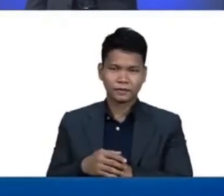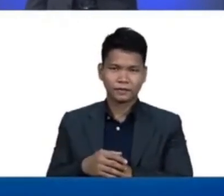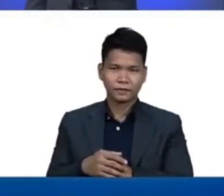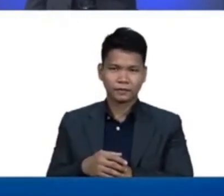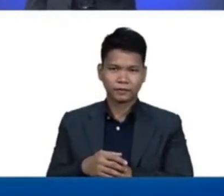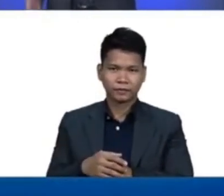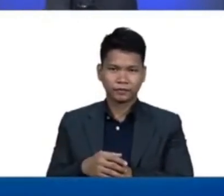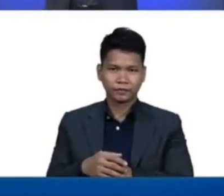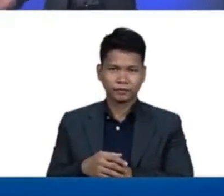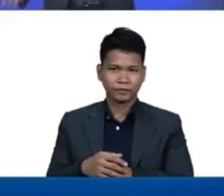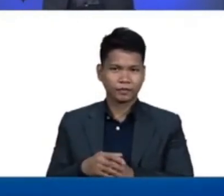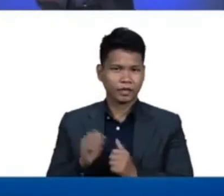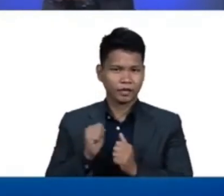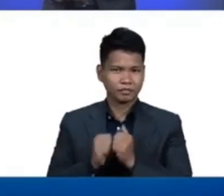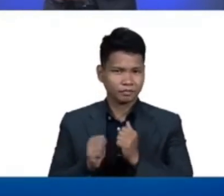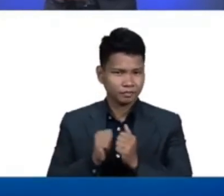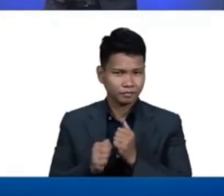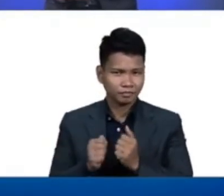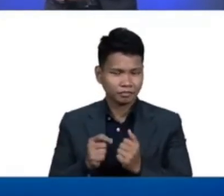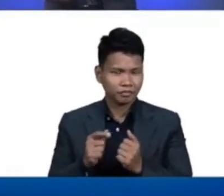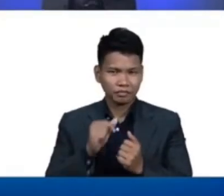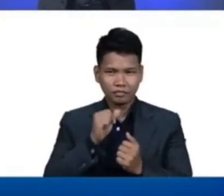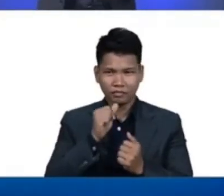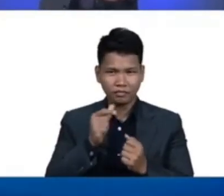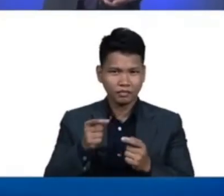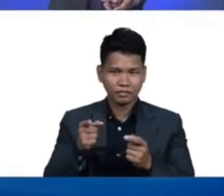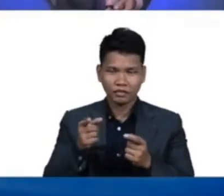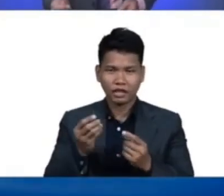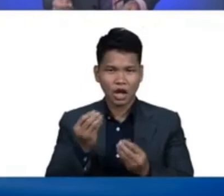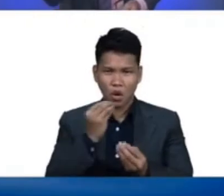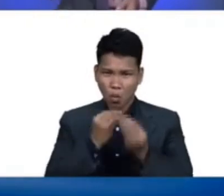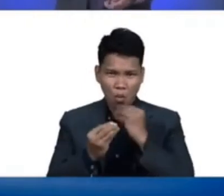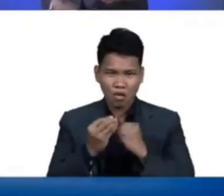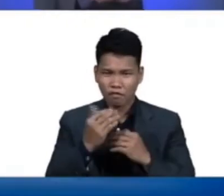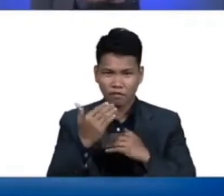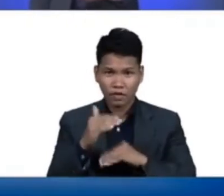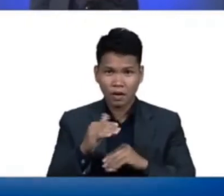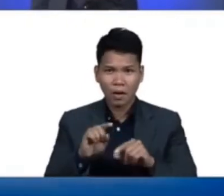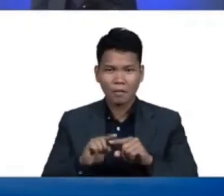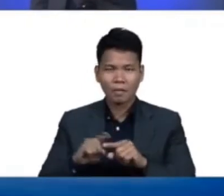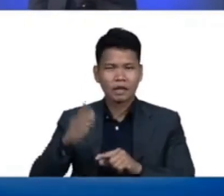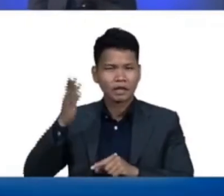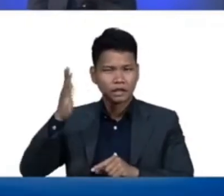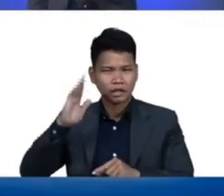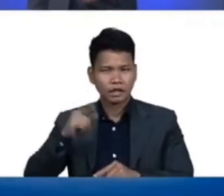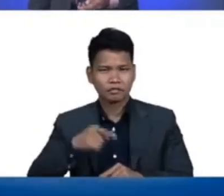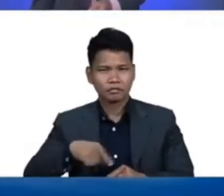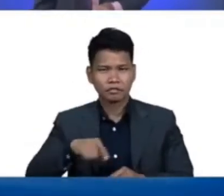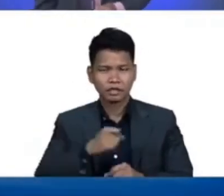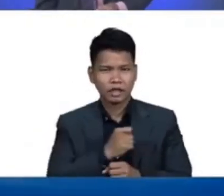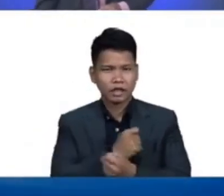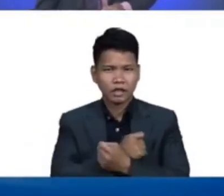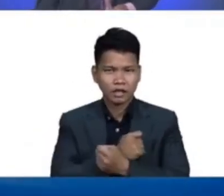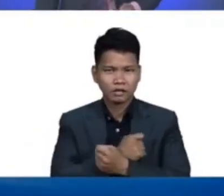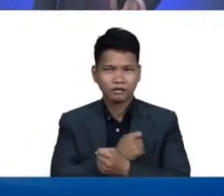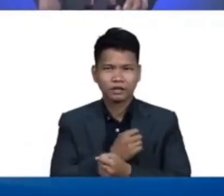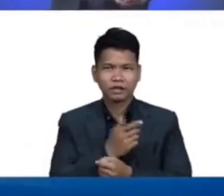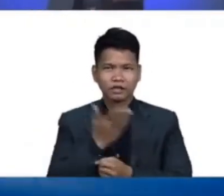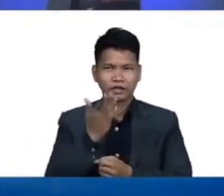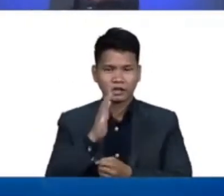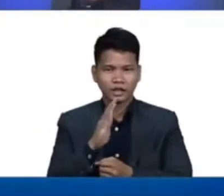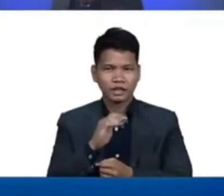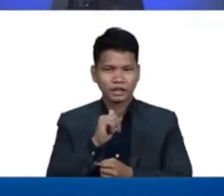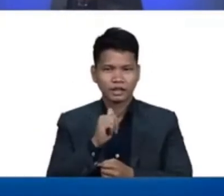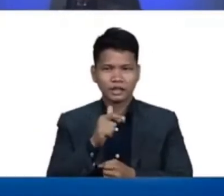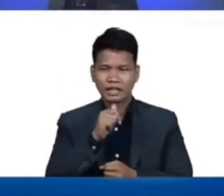na iyon. Ibig sabihin wala silang makain. But because God is a loving God hindi po niya pinabayaan